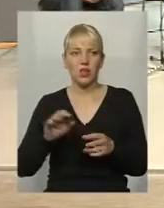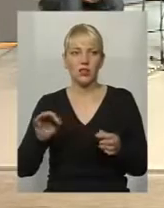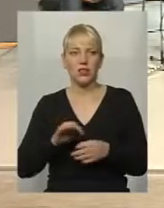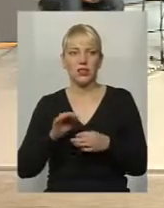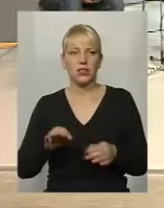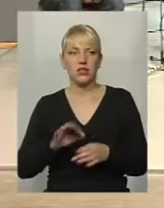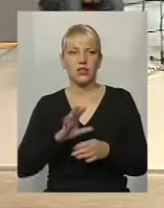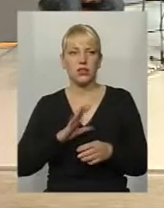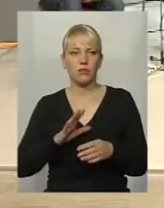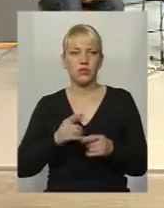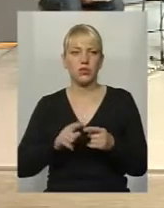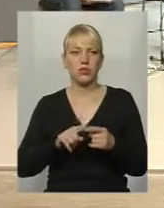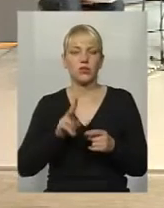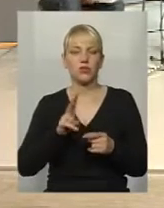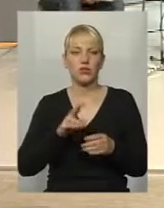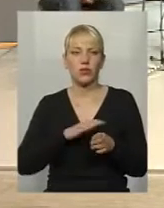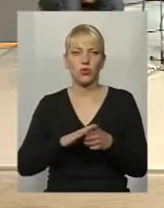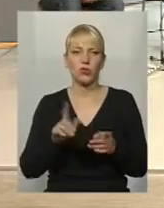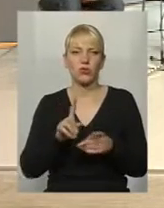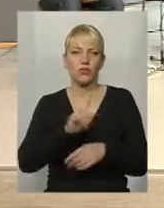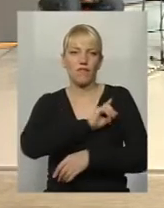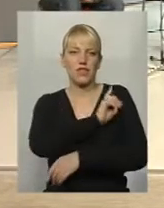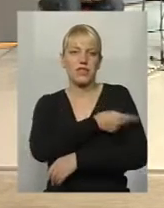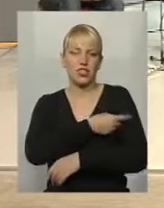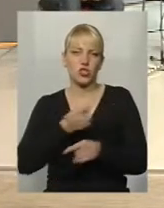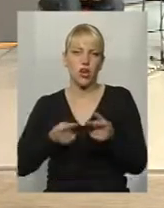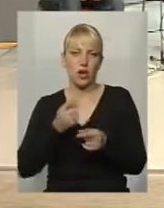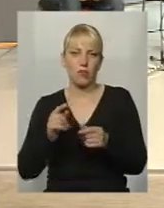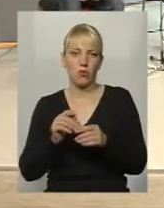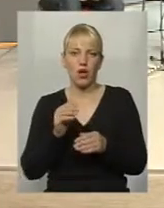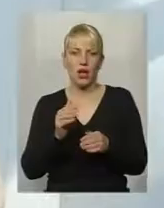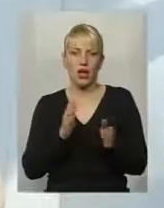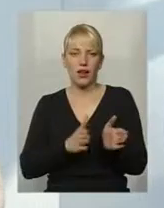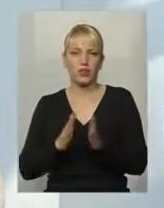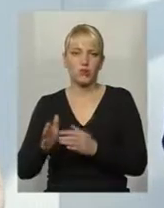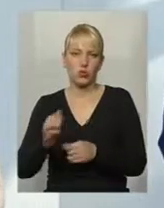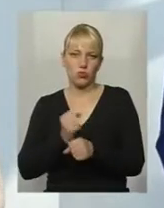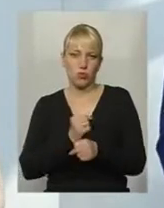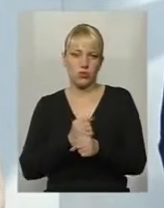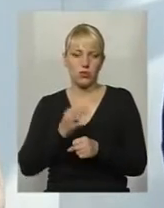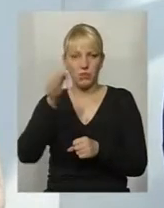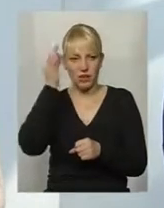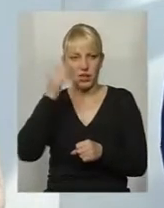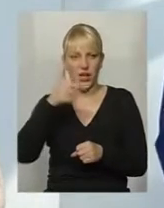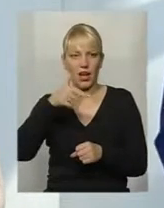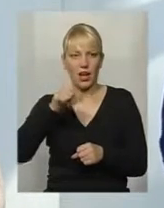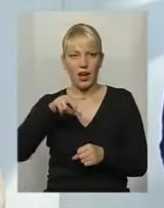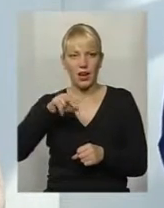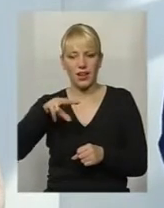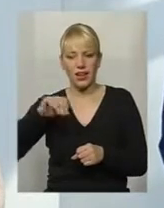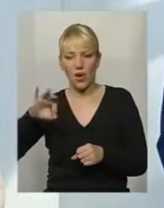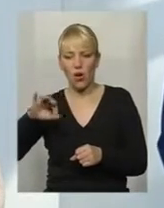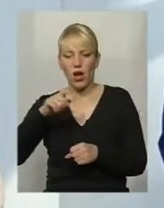виконували лише якусь певну фізичну, алгоритмічну роботу. Чекайте, давайте пригадаємо Галілео, Галілеї, давайте